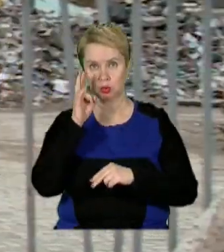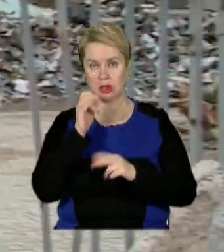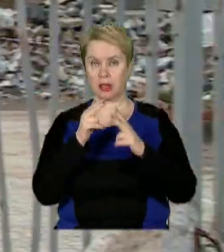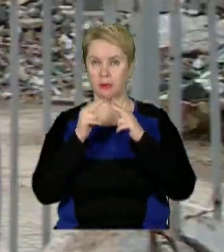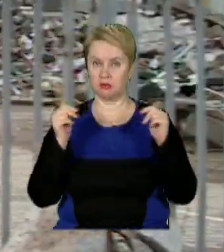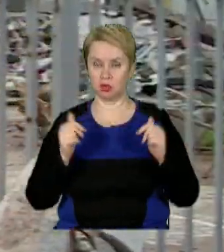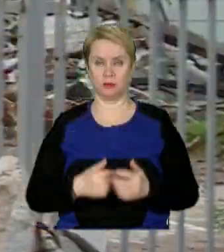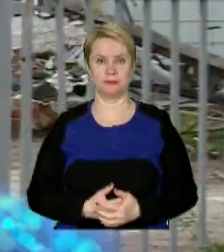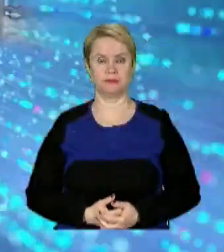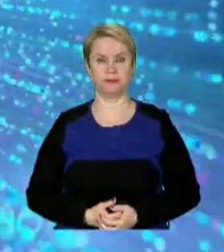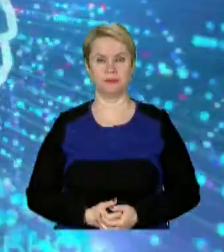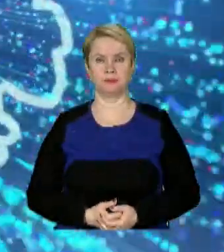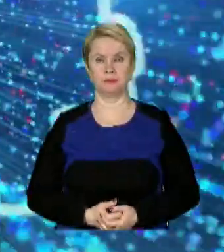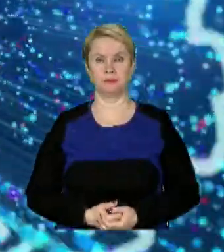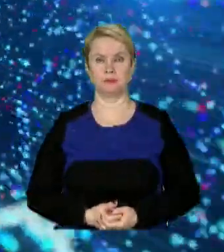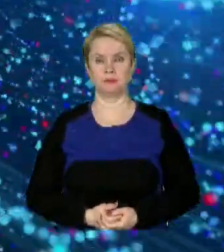Дніпропетровщині?